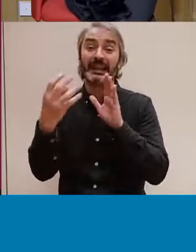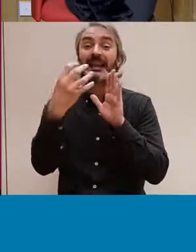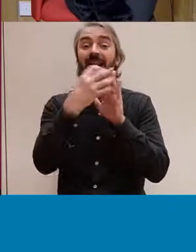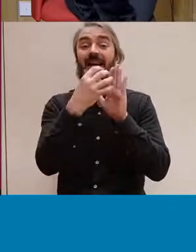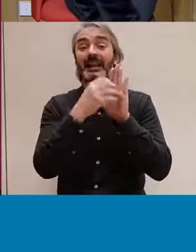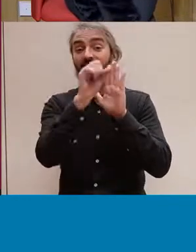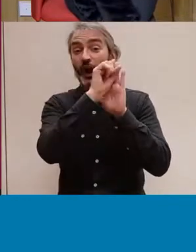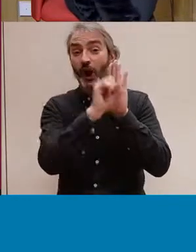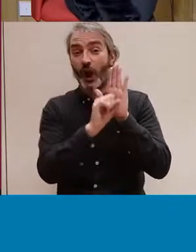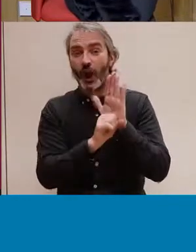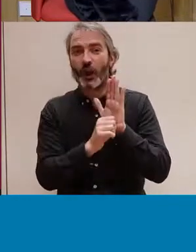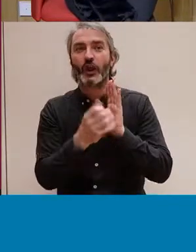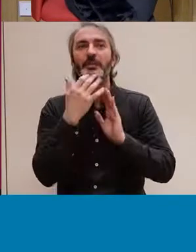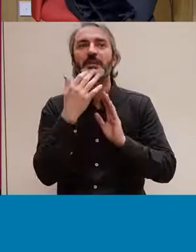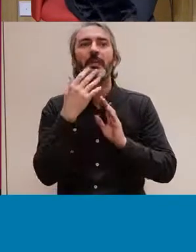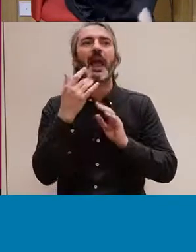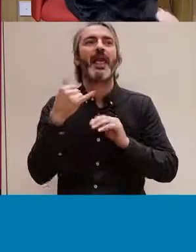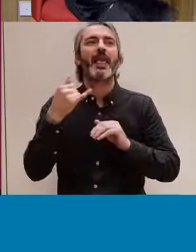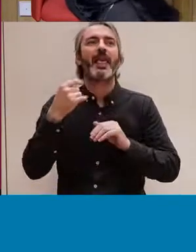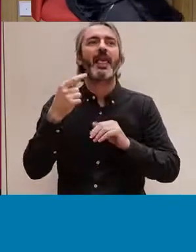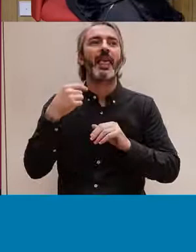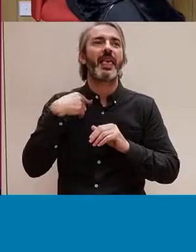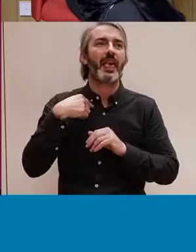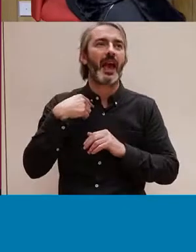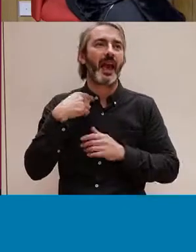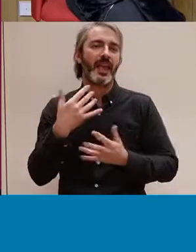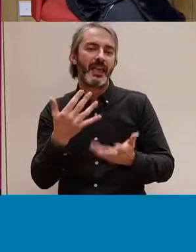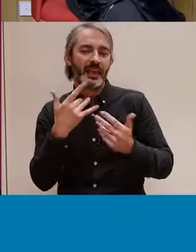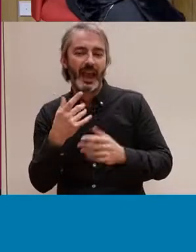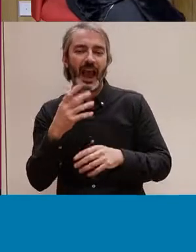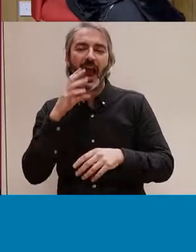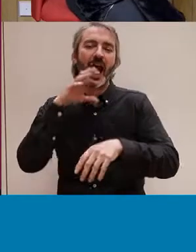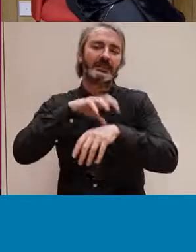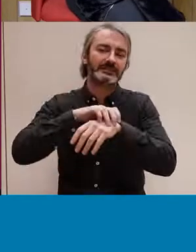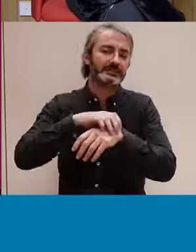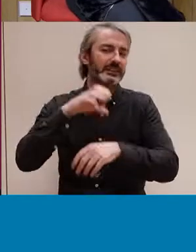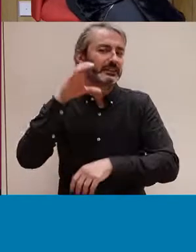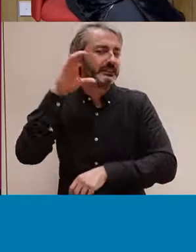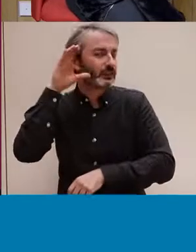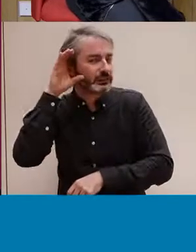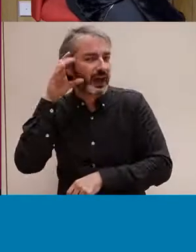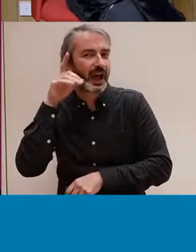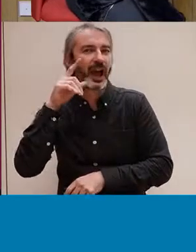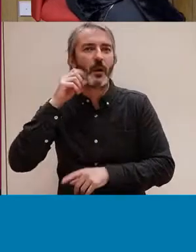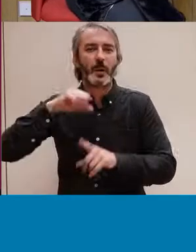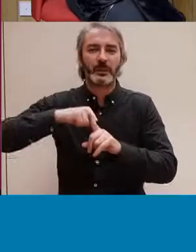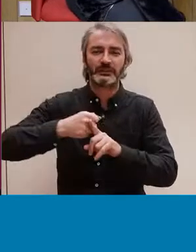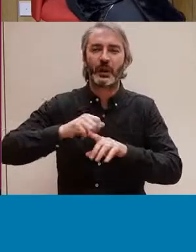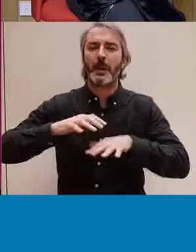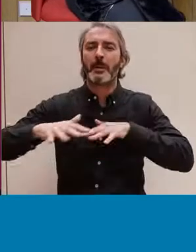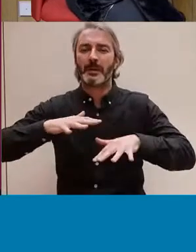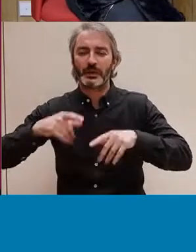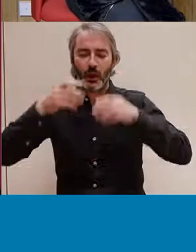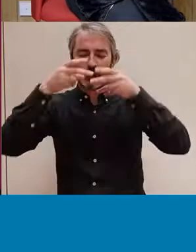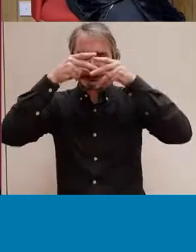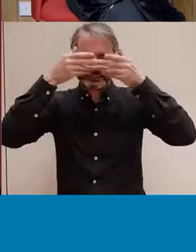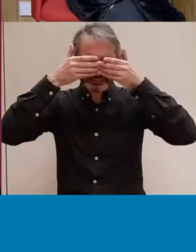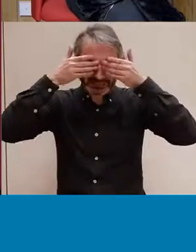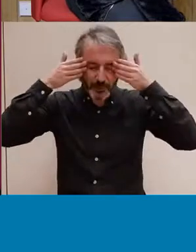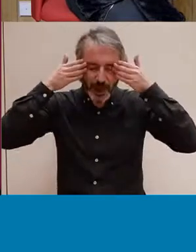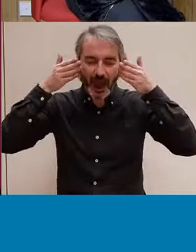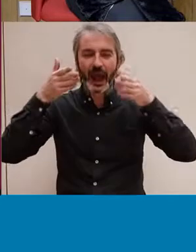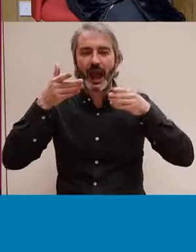ha, lliga, escolta, mossega, pressió, vibració, tapa els ulls...